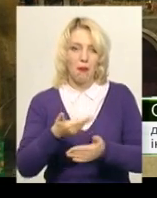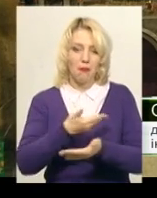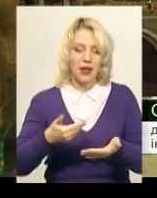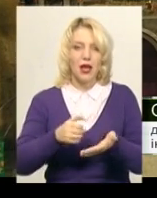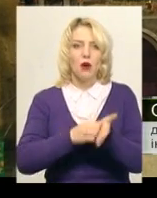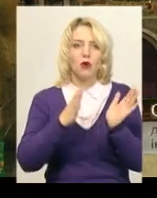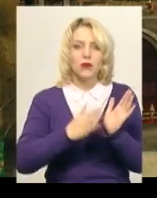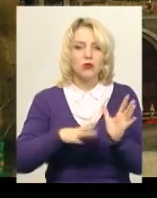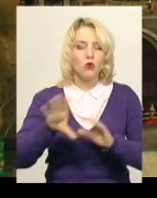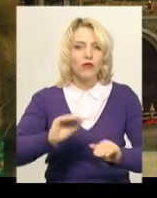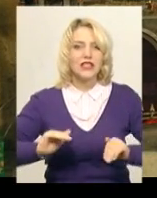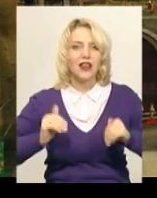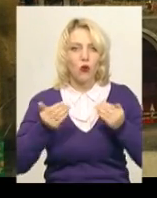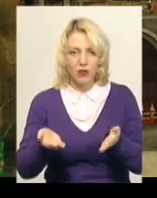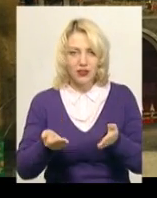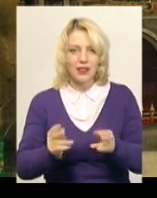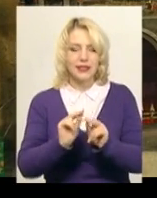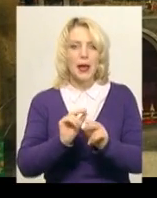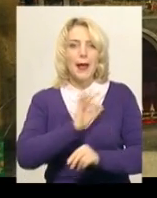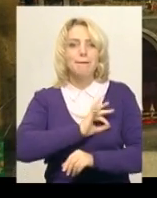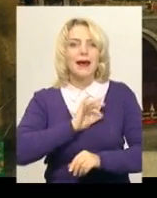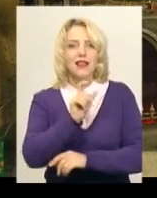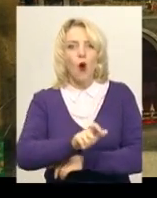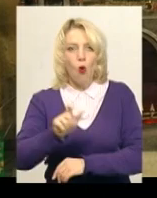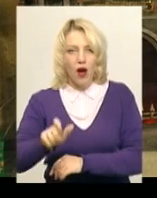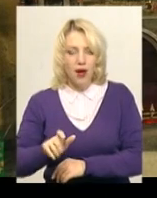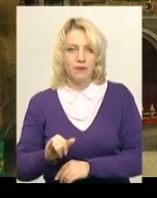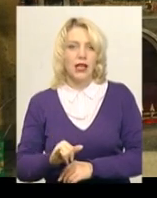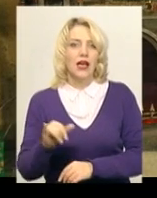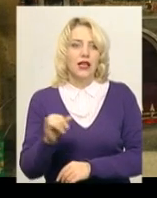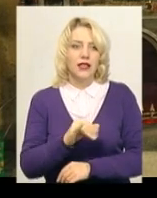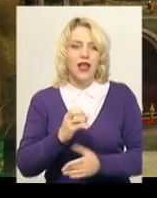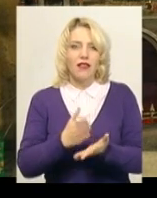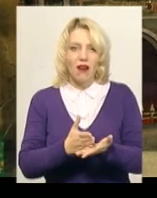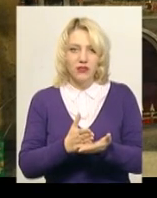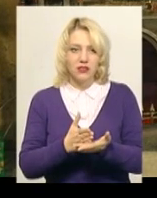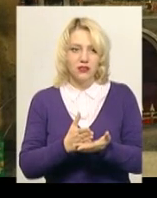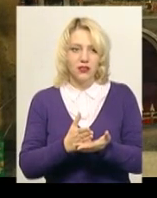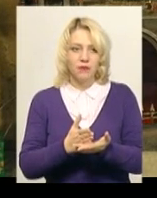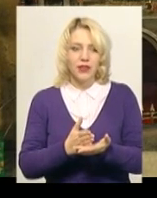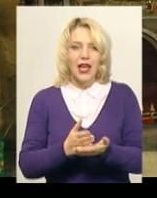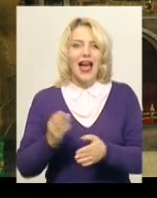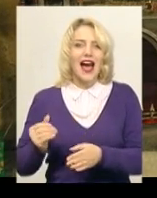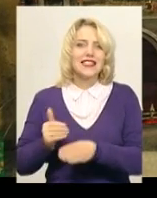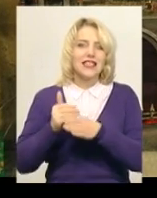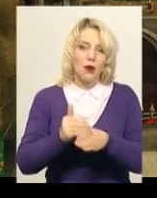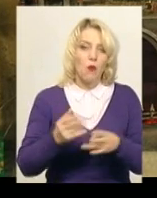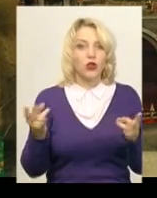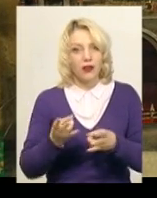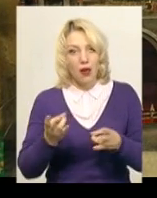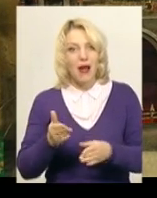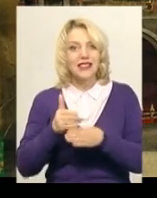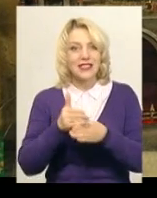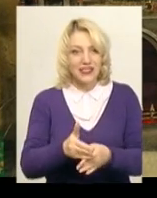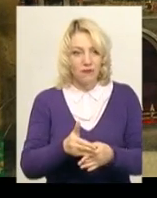усі рекомендації педагогам, наявність потреби в асистенті.